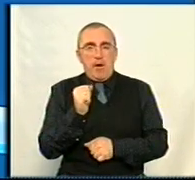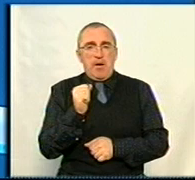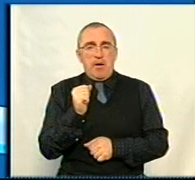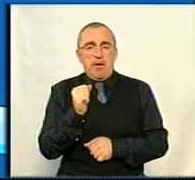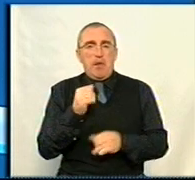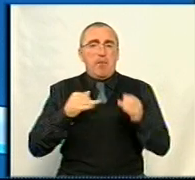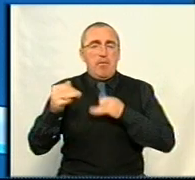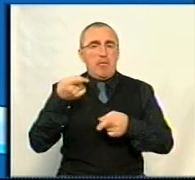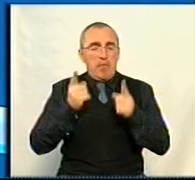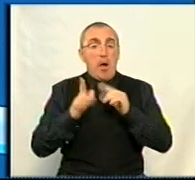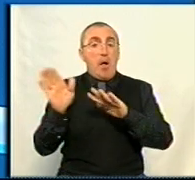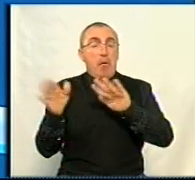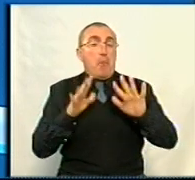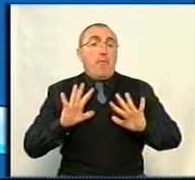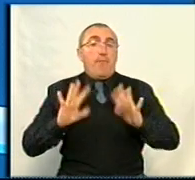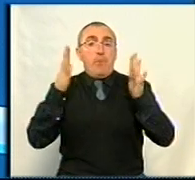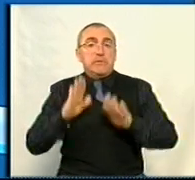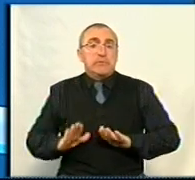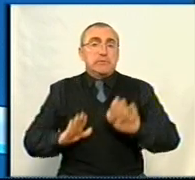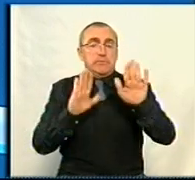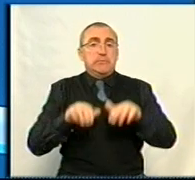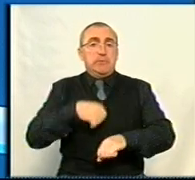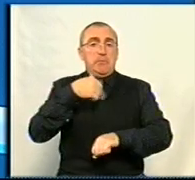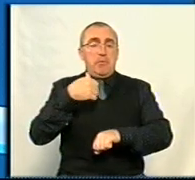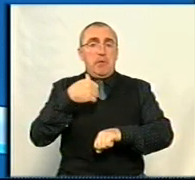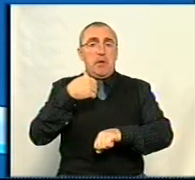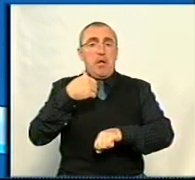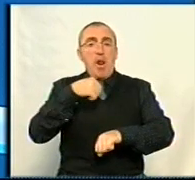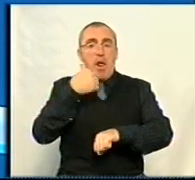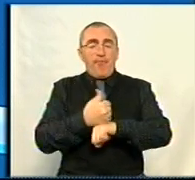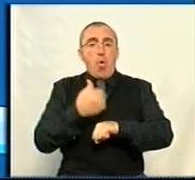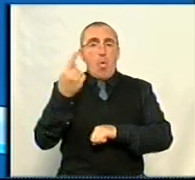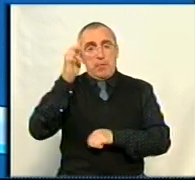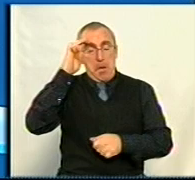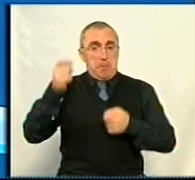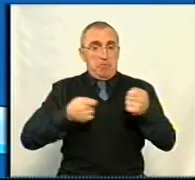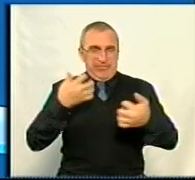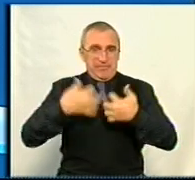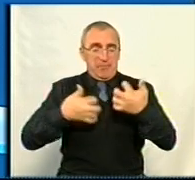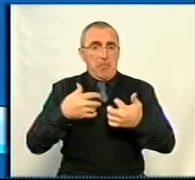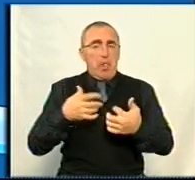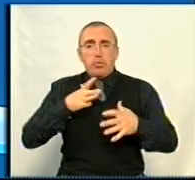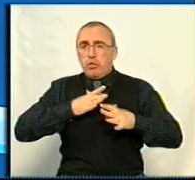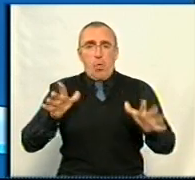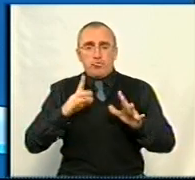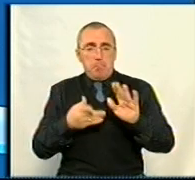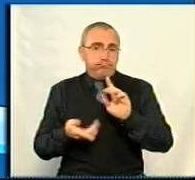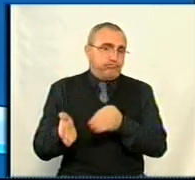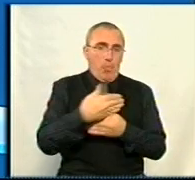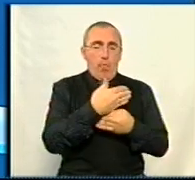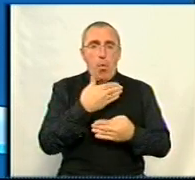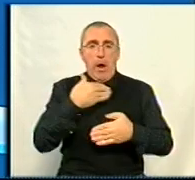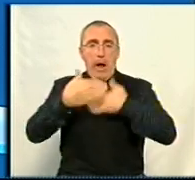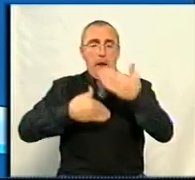Мови оригіналу, потім як-то вдруг став замістителем глави Херсонської облгадміністрації. Неожиданий поворот в кар'єрі. Ну до чого веду?